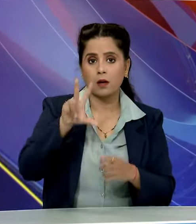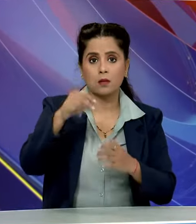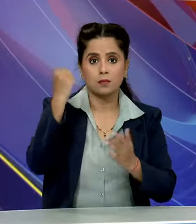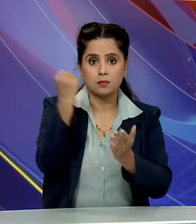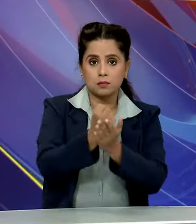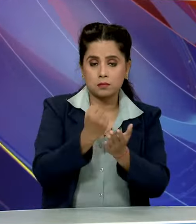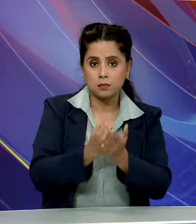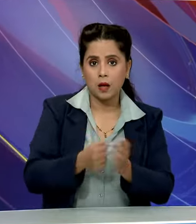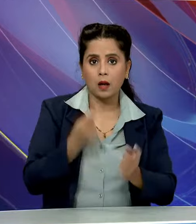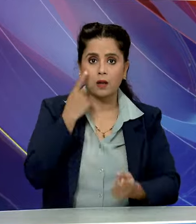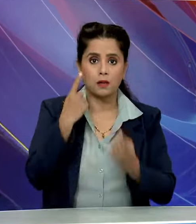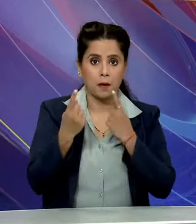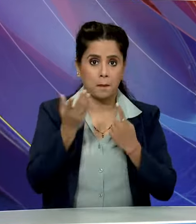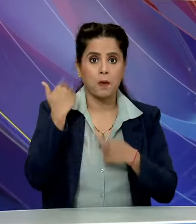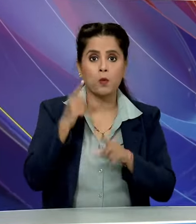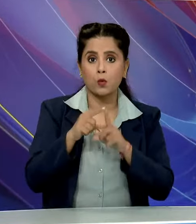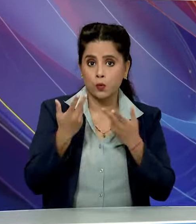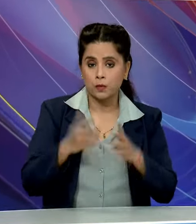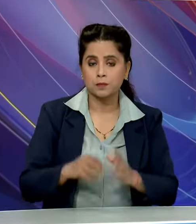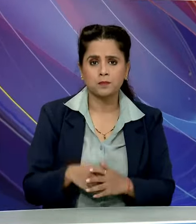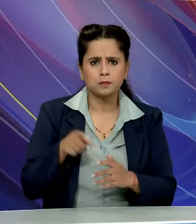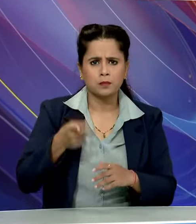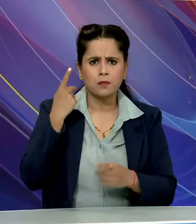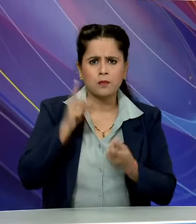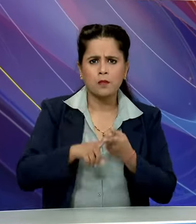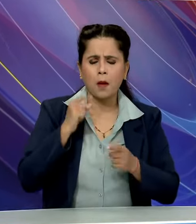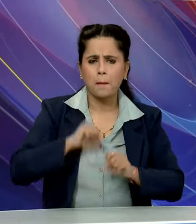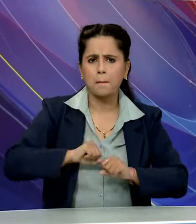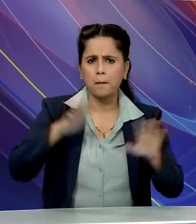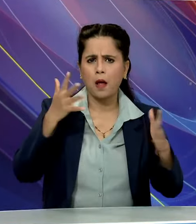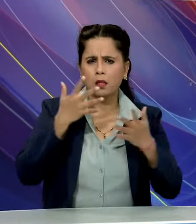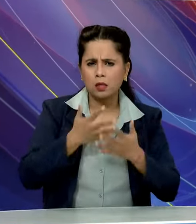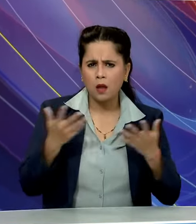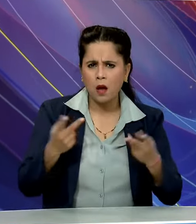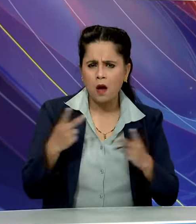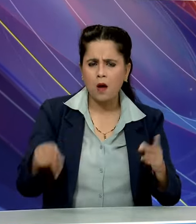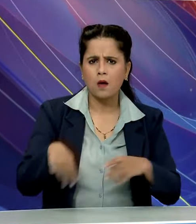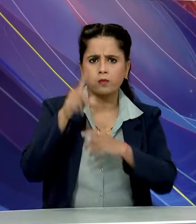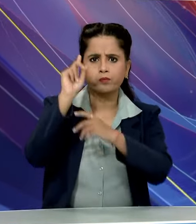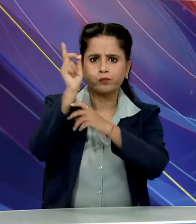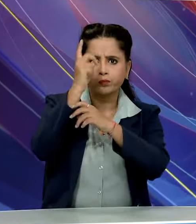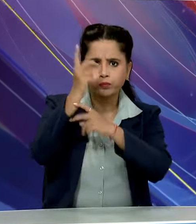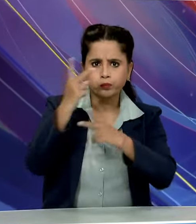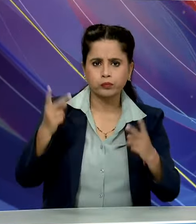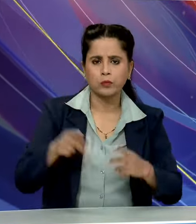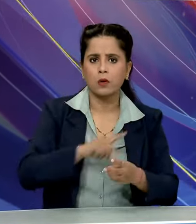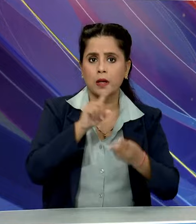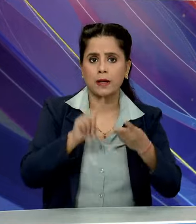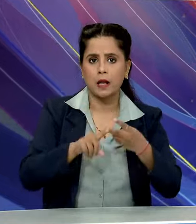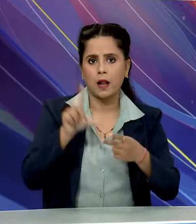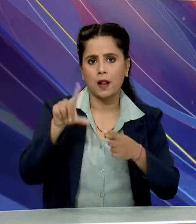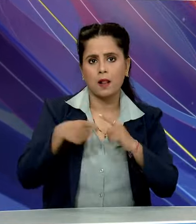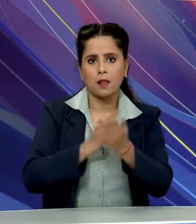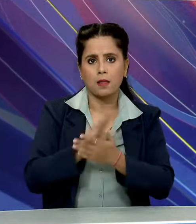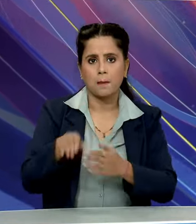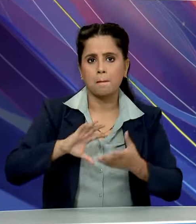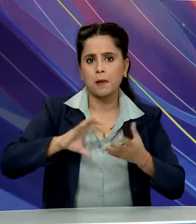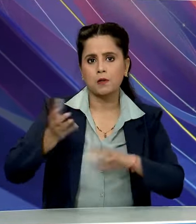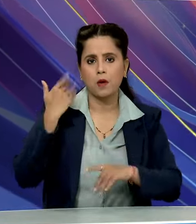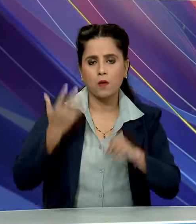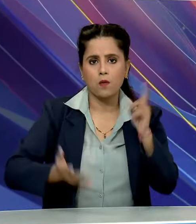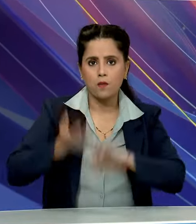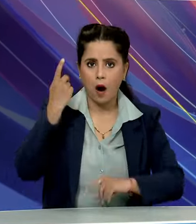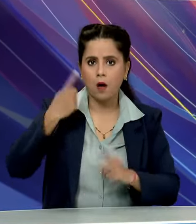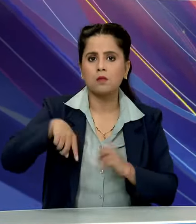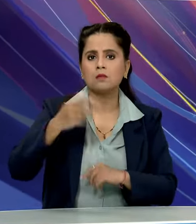चापे और तलाशी की थी इस दौरान विस्वोटक सामेगरी, ड्रॉन और एक लिथ मशीन की भी बरामद की